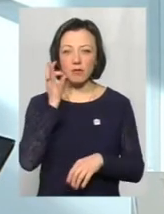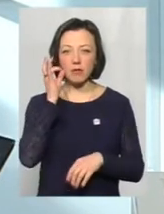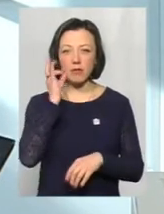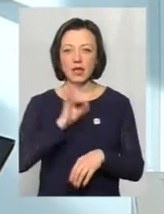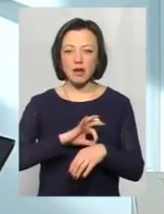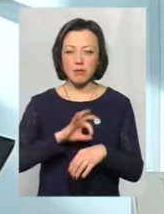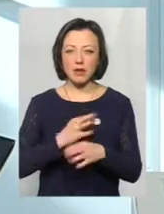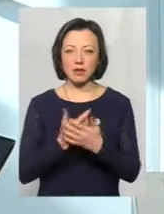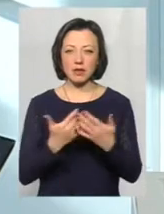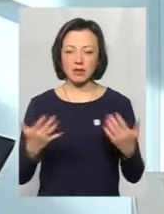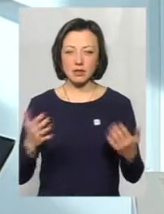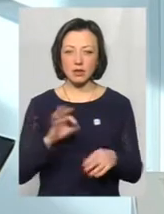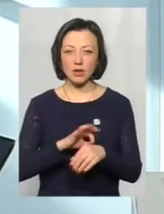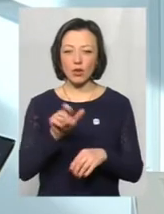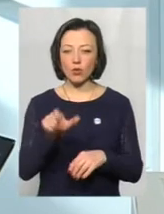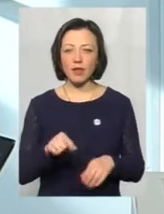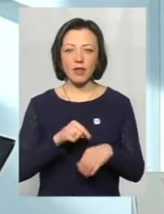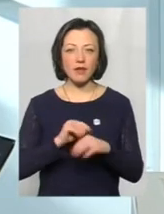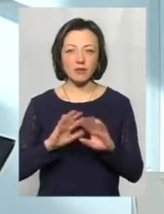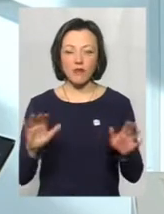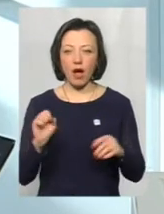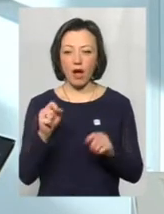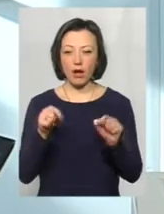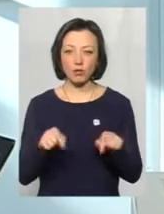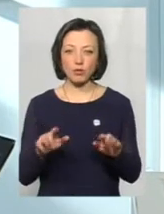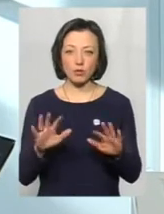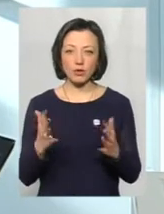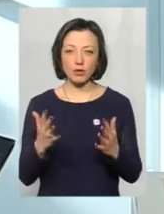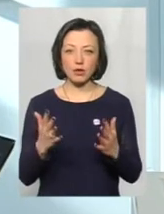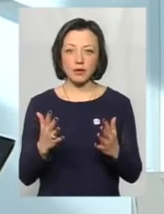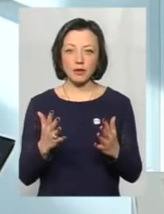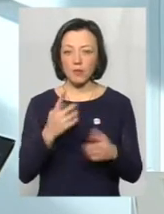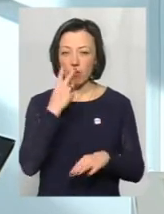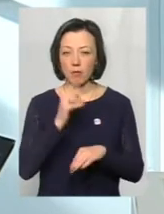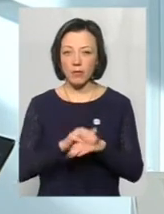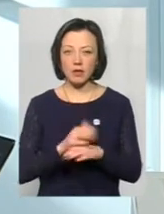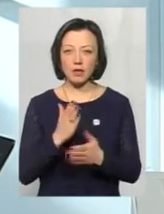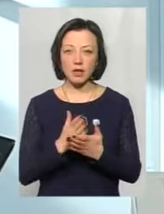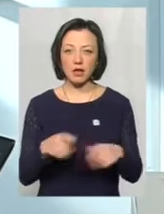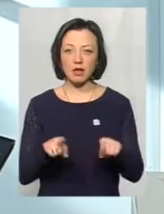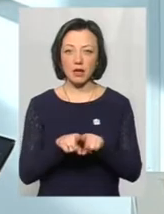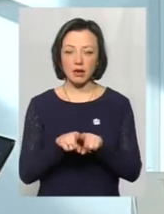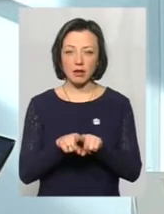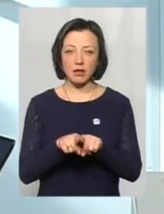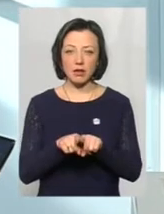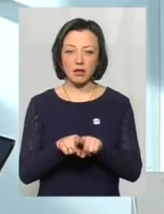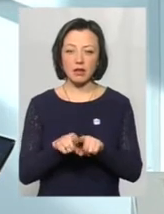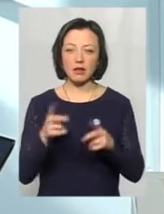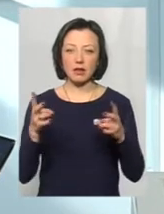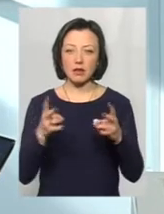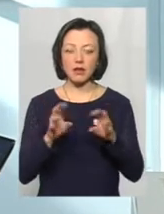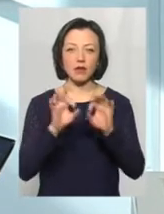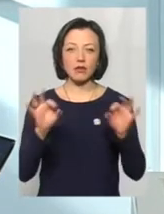облітеруючих захворюваннях. Людина не відчувала, а тут помітила, що є такі, так само накласти,